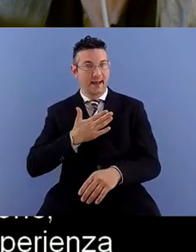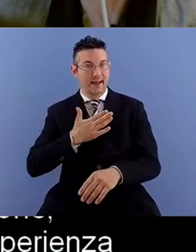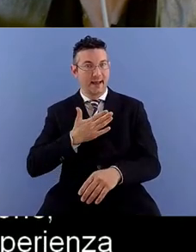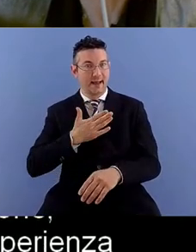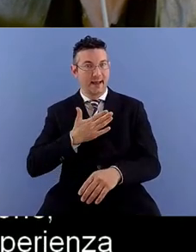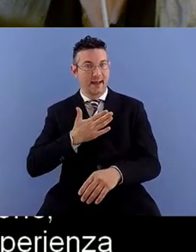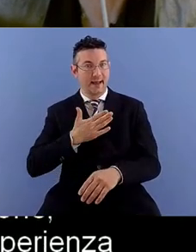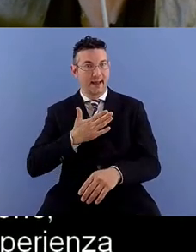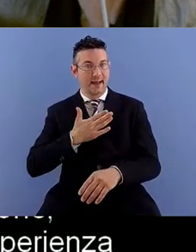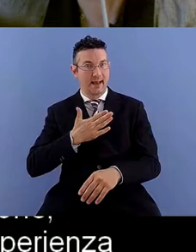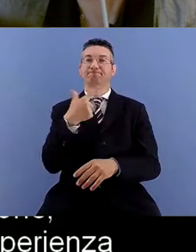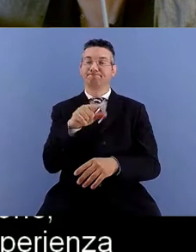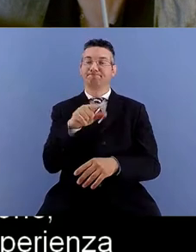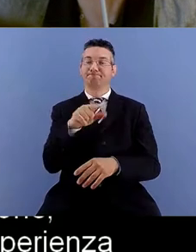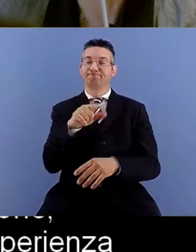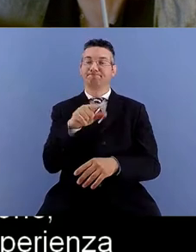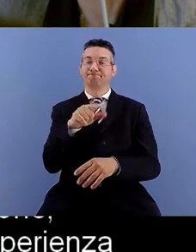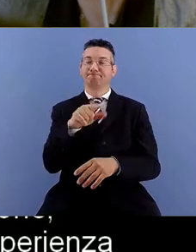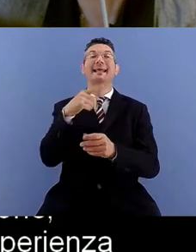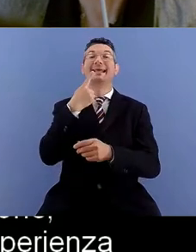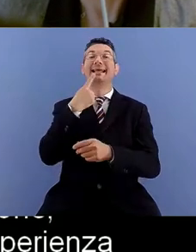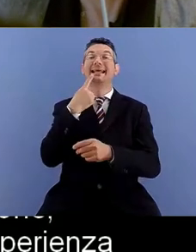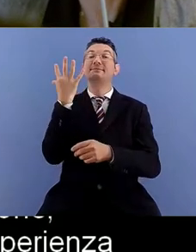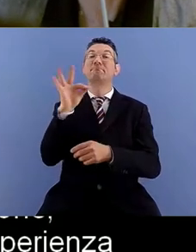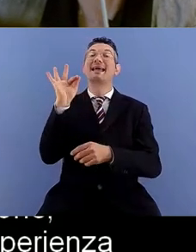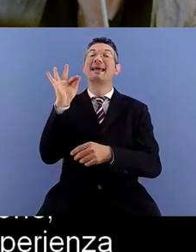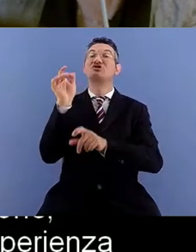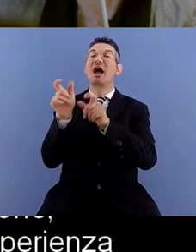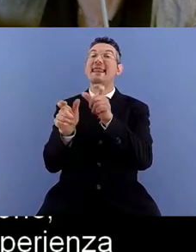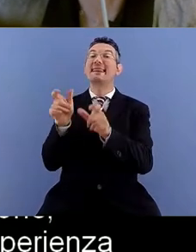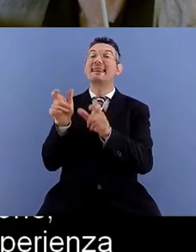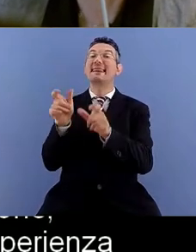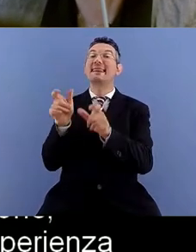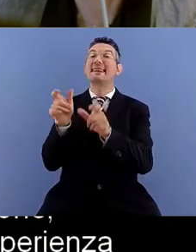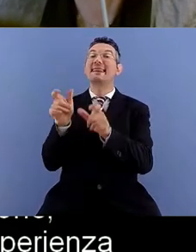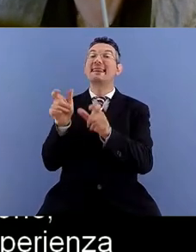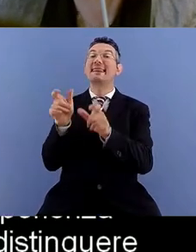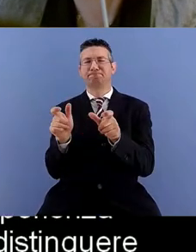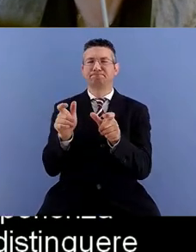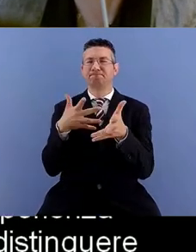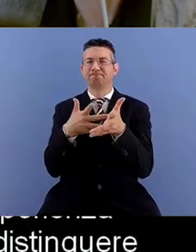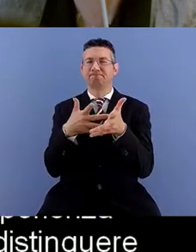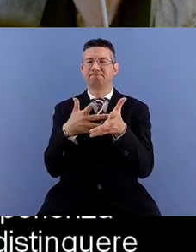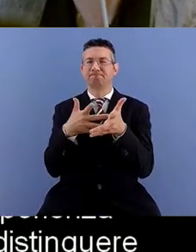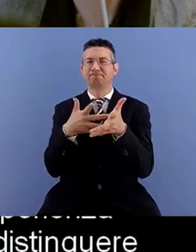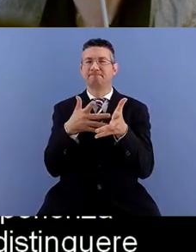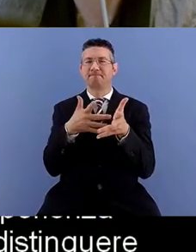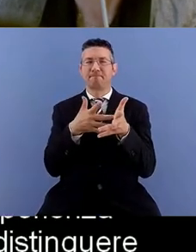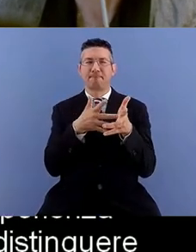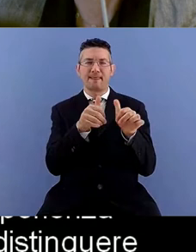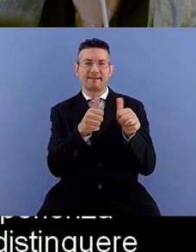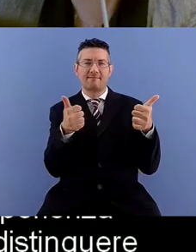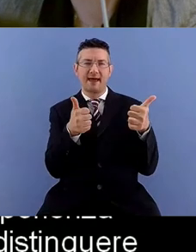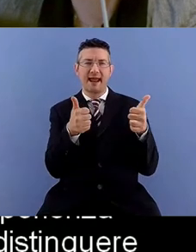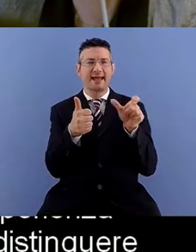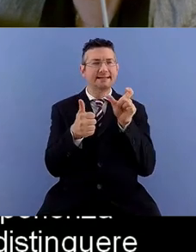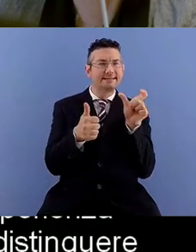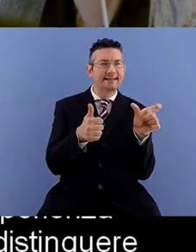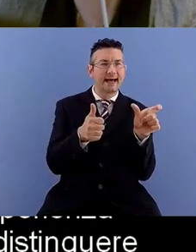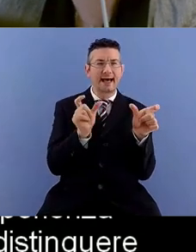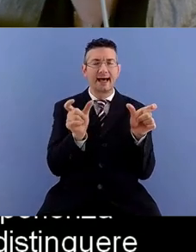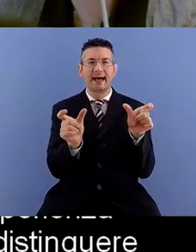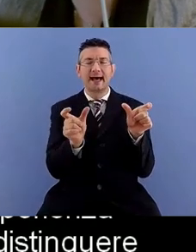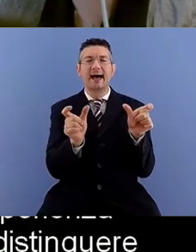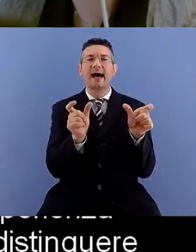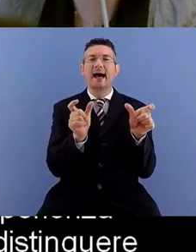specialisti hanno difficoltà a distinguere espressioni che sono fra loro simili e quindi si parla di design accessibile